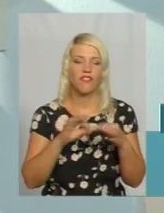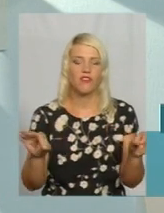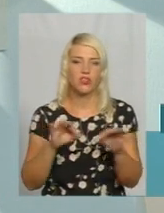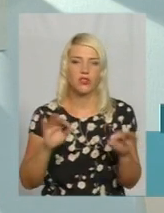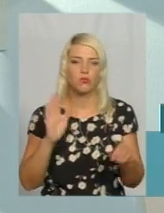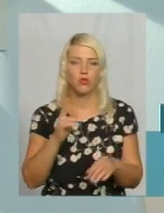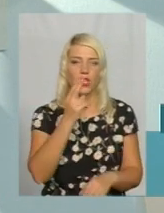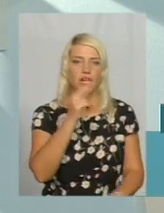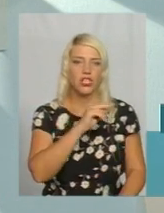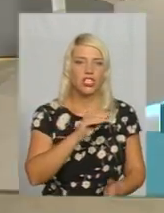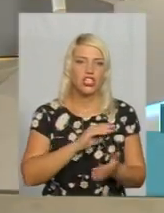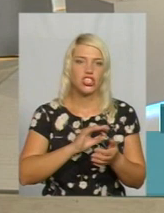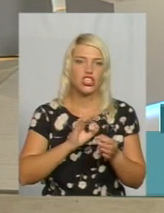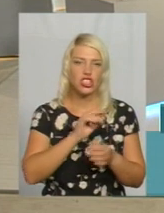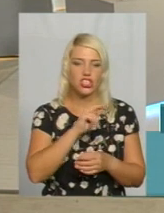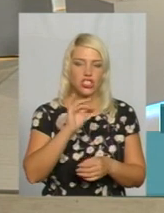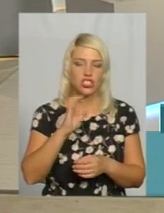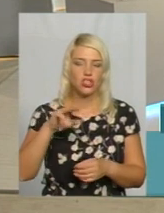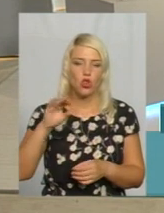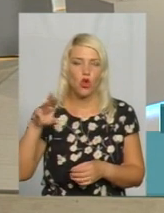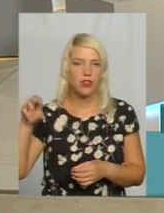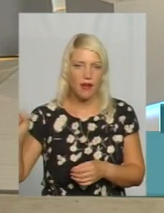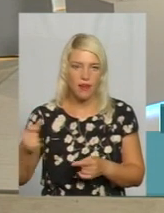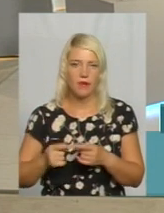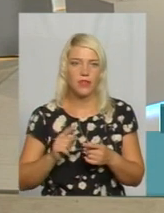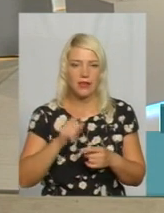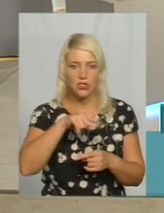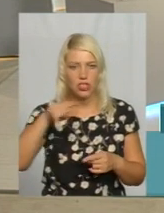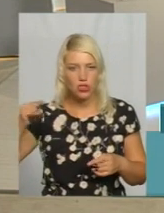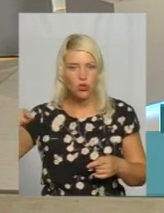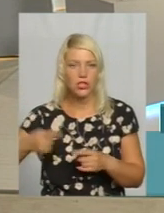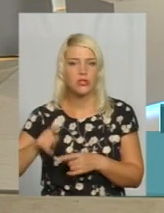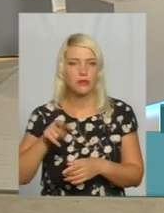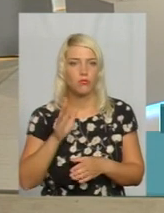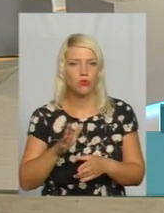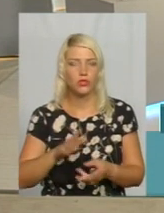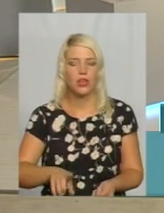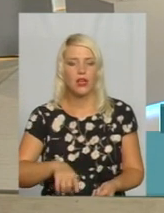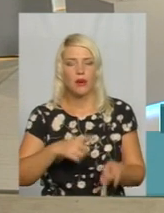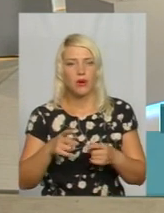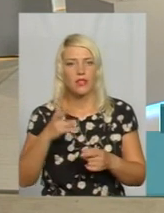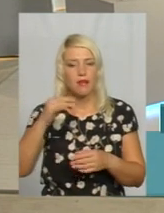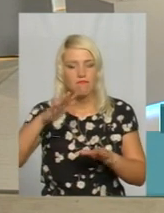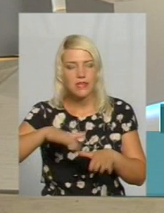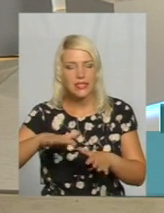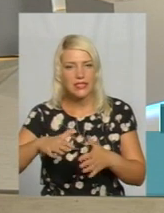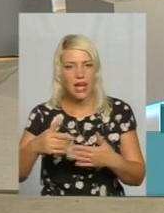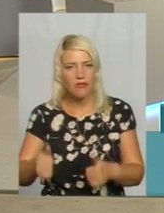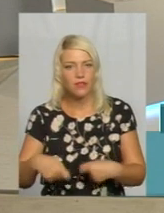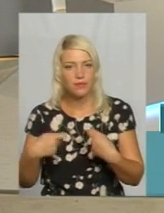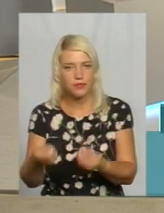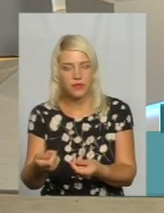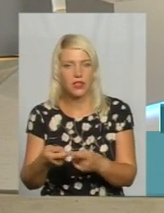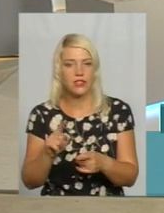перерозподілені ці частоти, буде замовлення про рахунок частот саме під місцевого мовника. Тобто, те, що дасть